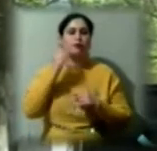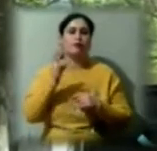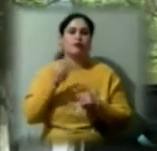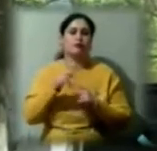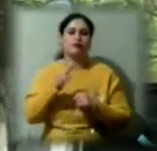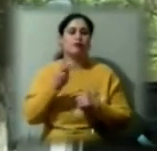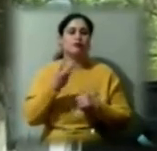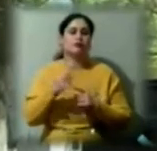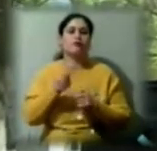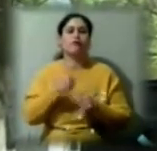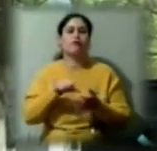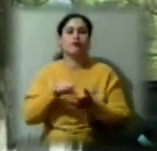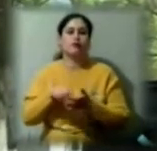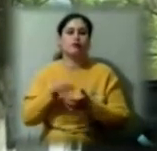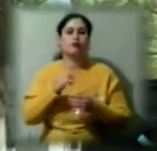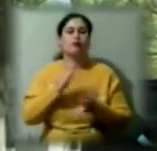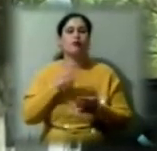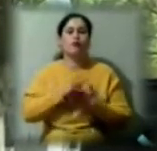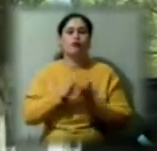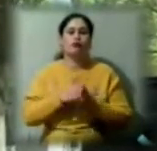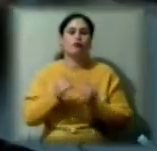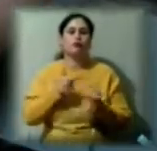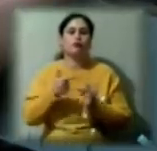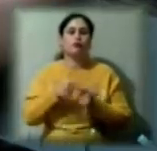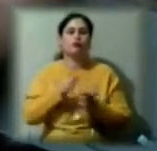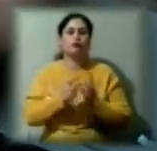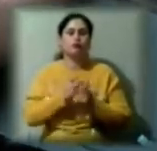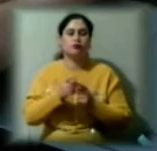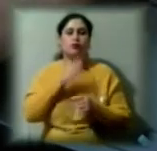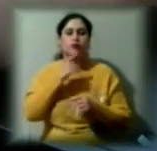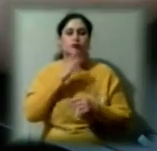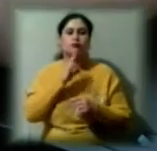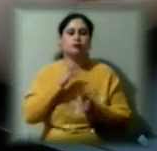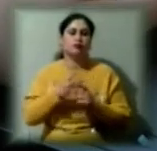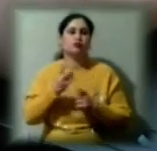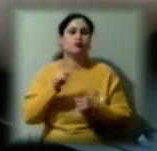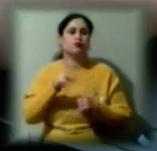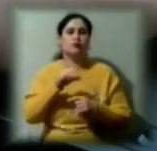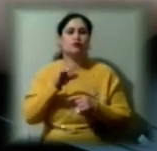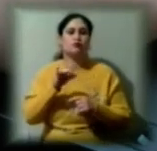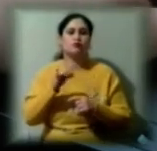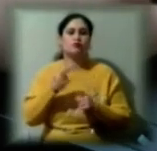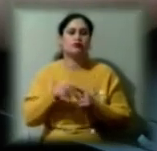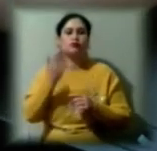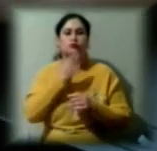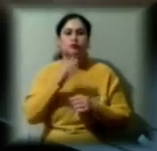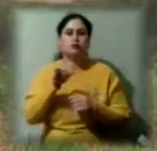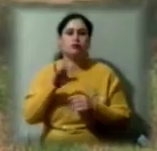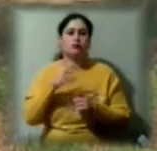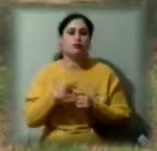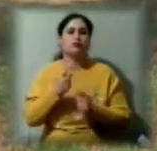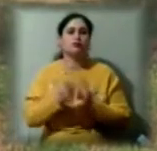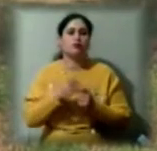фестивалю. Умови роботи та підготовка змінилися, говорить дівчина. Доводиться пристосовуватися. Читання сценарію відбувається онлайн.